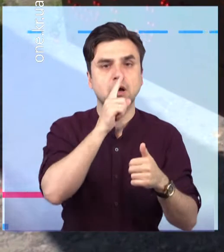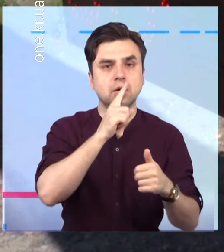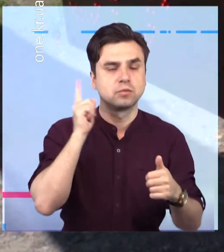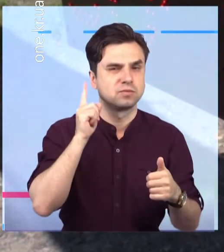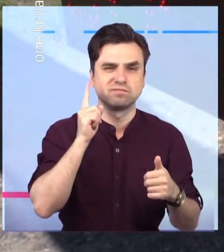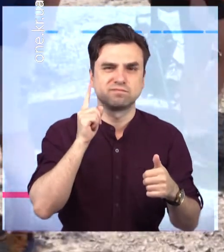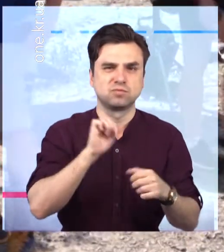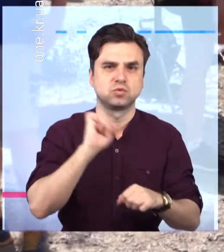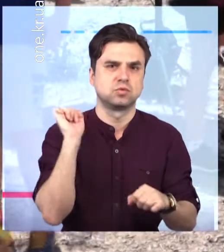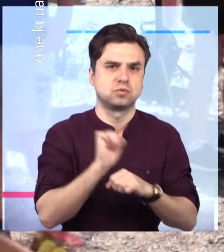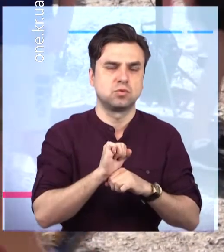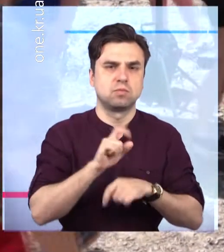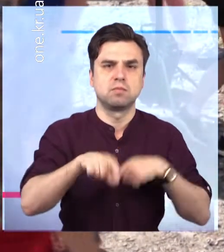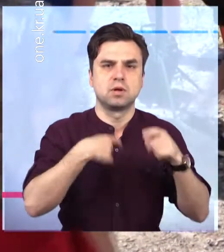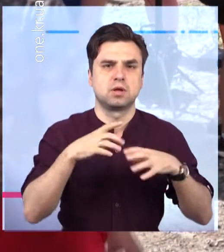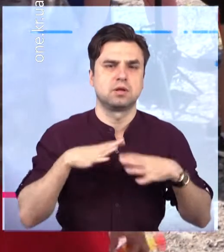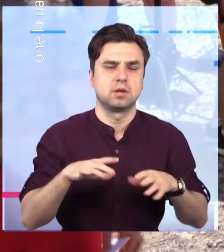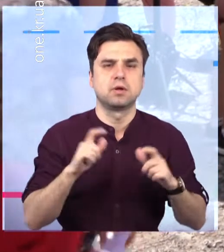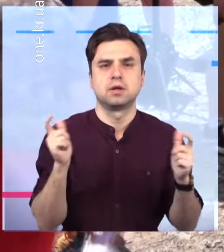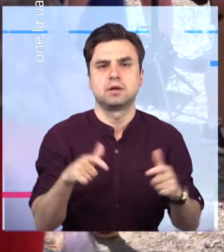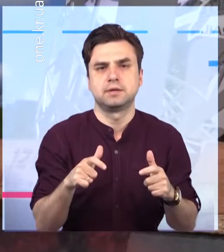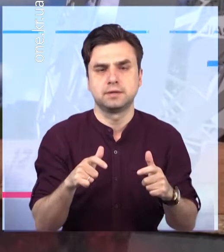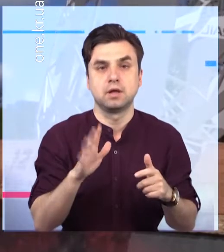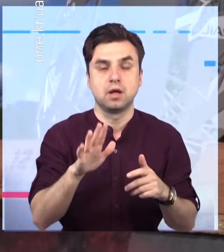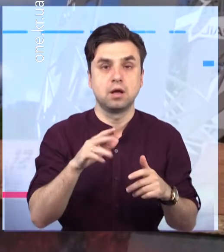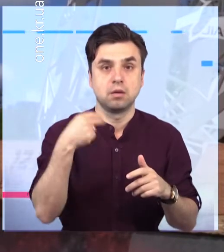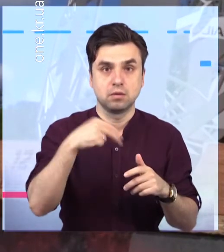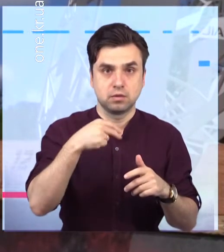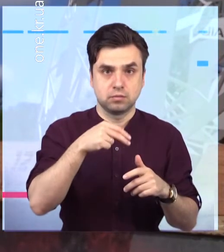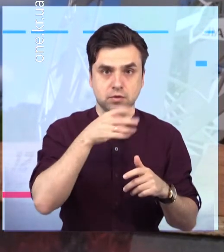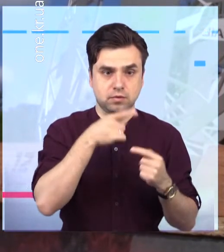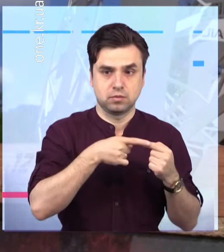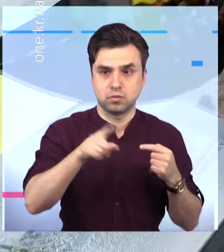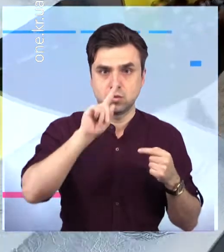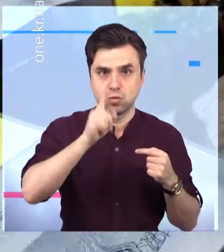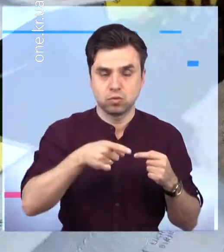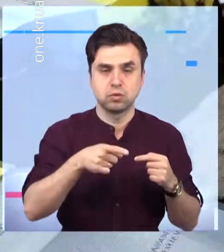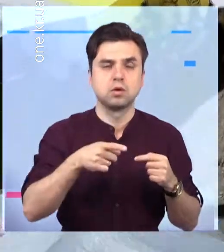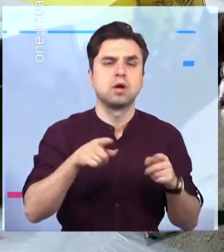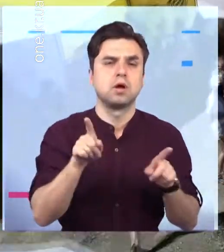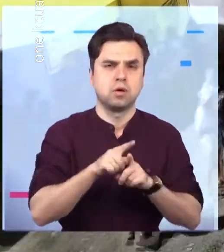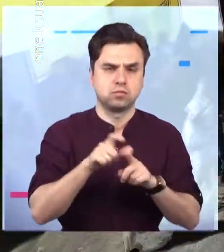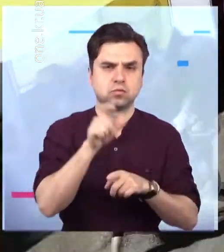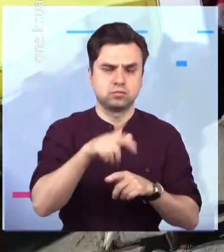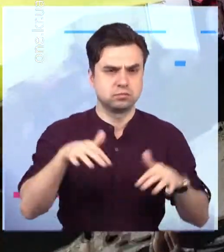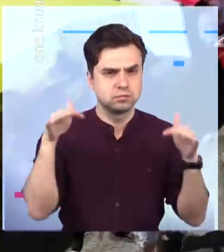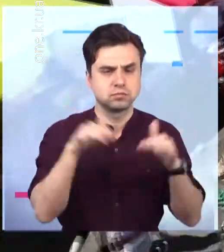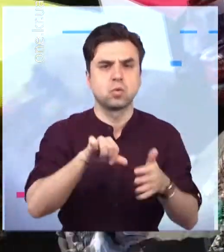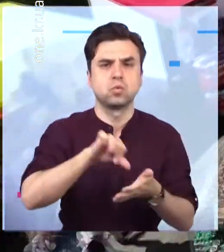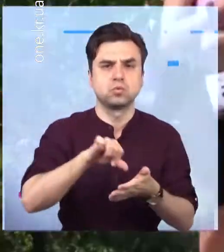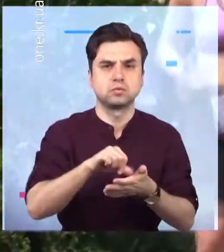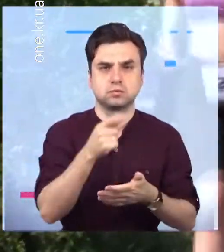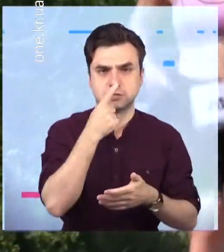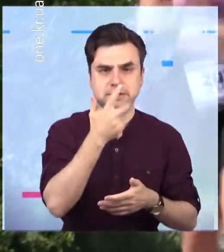забіг вимушено скасували через карантин. Але навіть після такої паузи поборотися за кубки та медалі змагань охочих знайшлося чимало, а саме 300